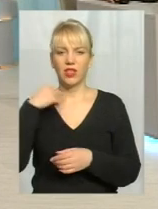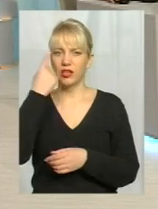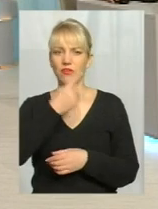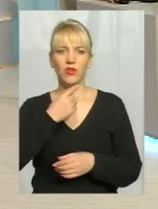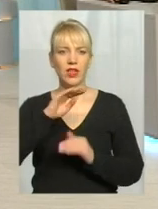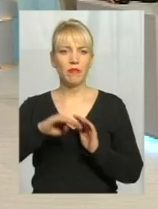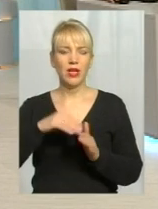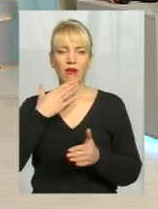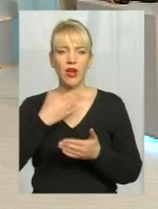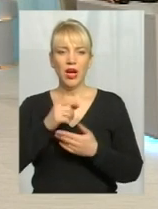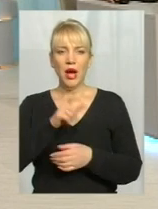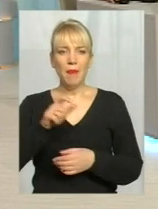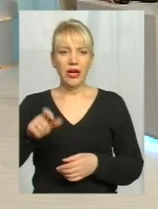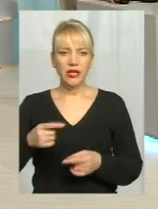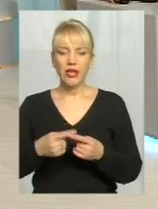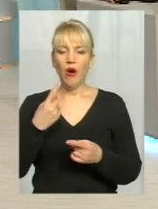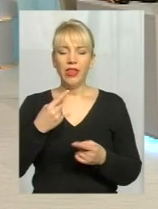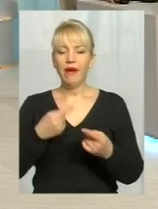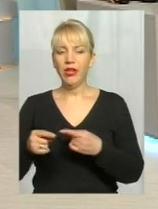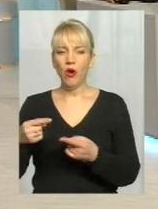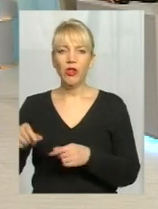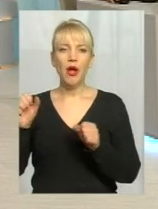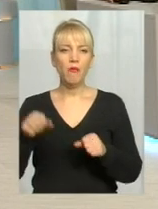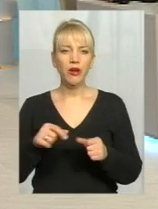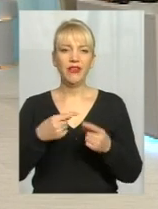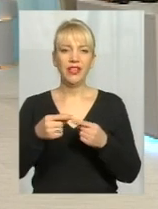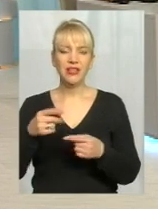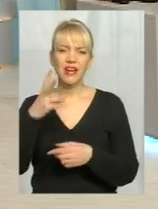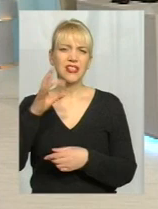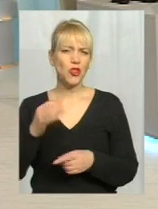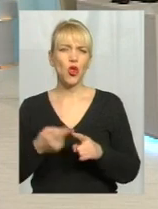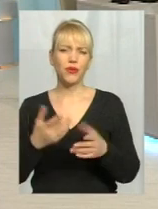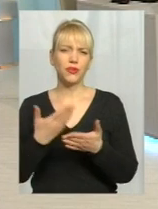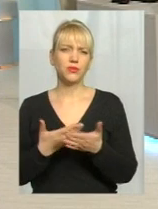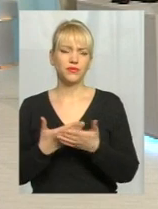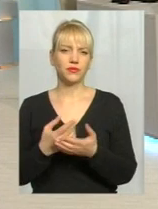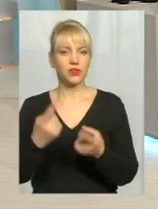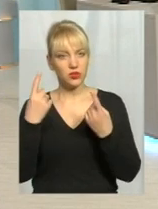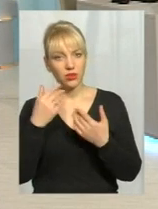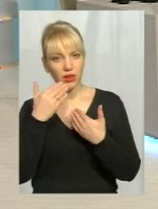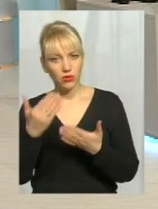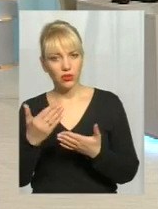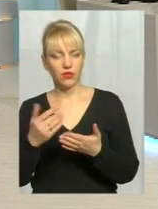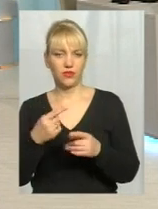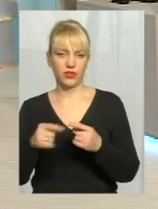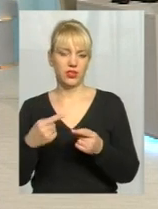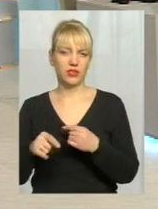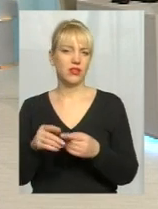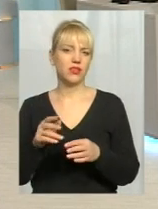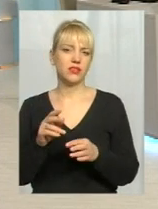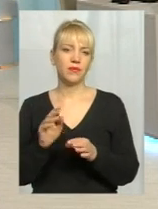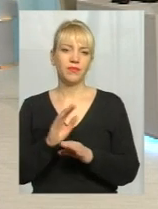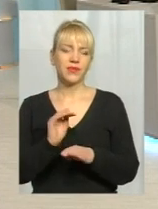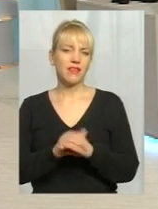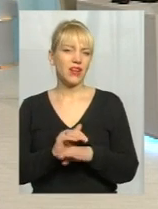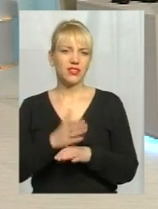під своїх мешканців, вони одна від одної можуть відрізнятися. Але здебільшого... Суттєво відрізняється? Фактично не суттєво, вони